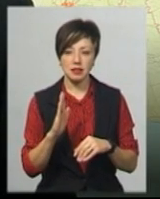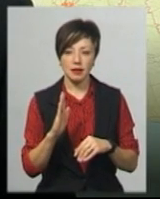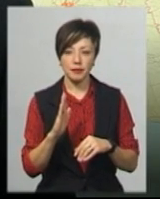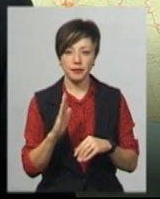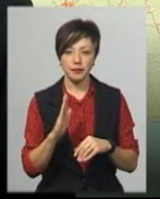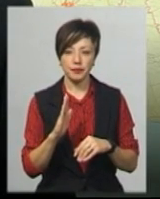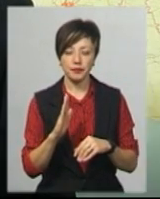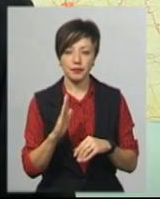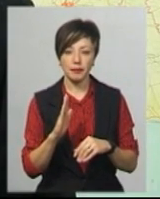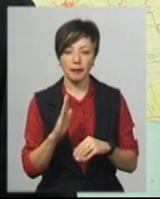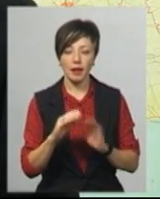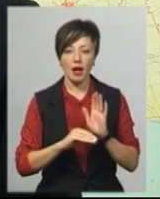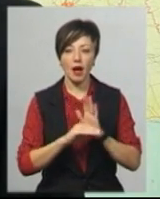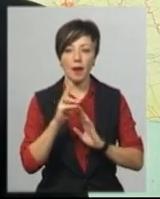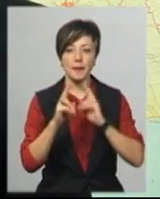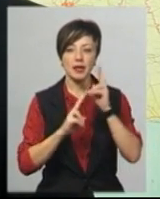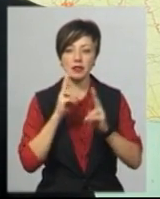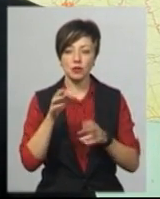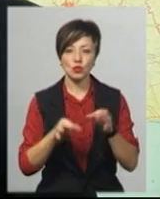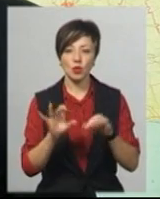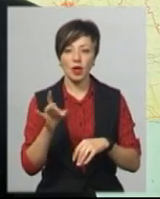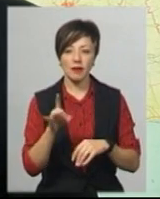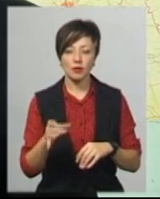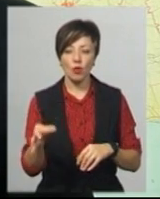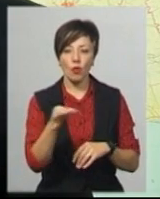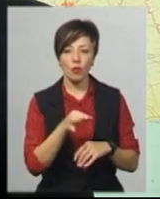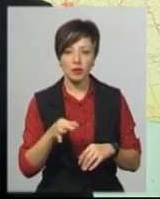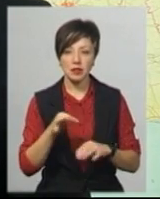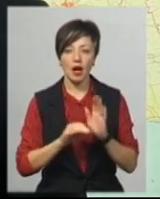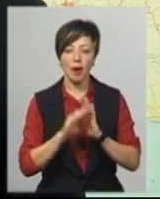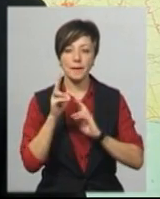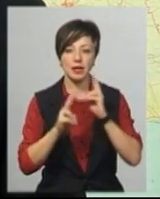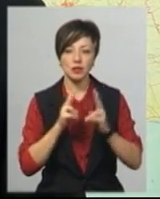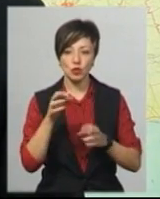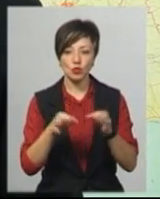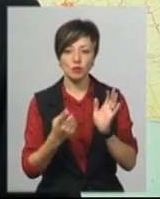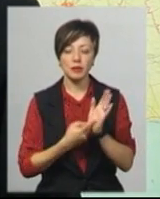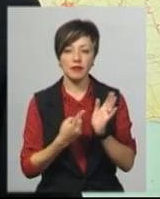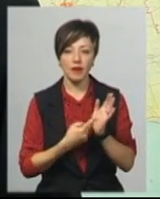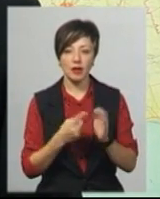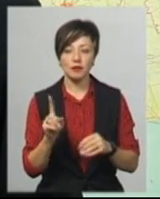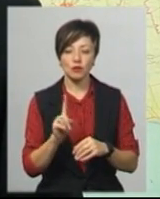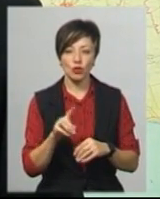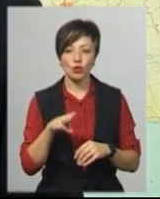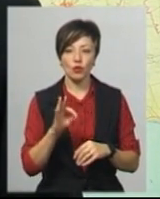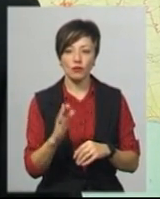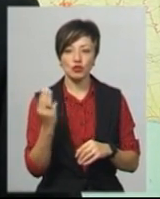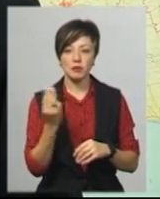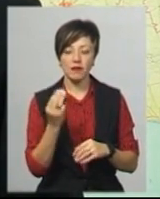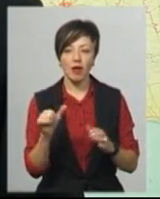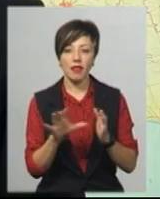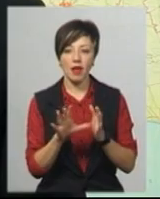апеляційному суду Рівенської області, де апеляційний суд підтвердив, що ТОВ «Шепетівка